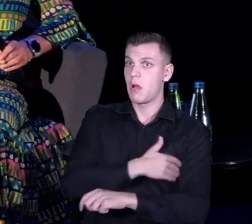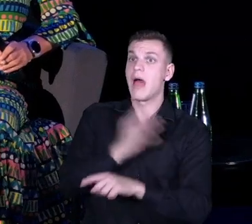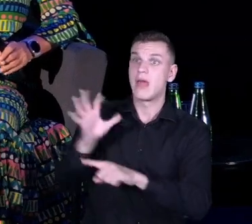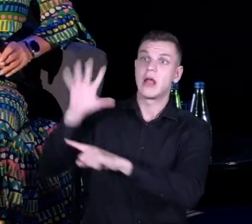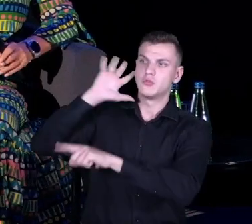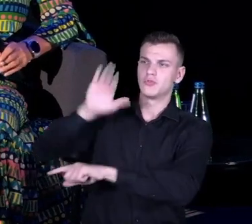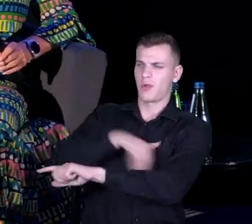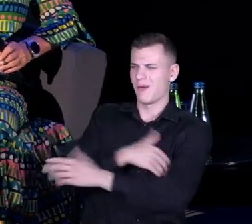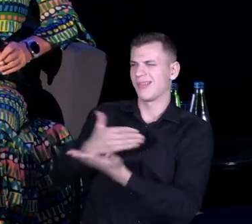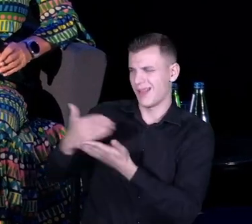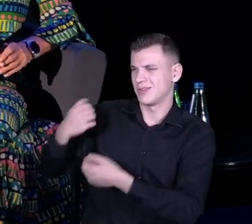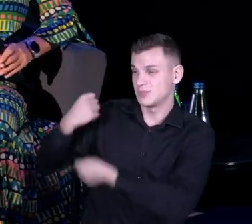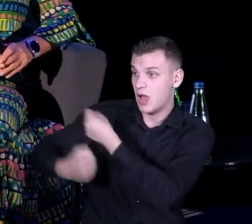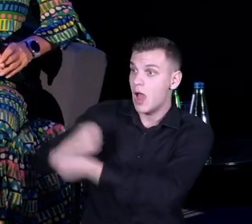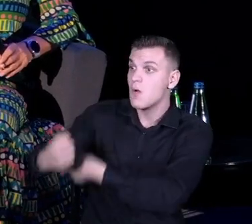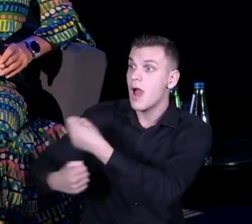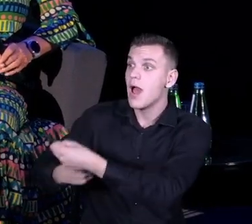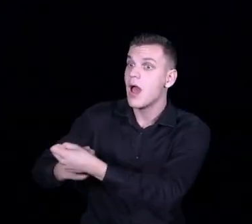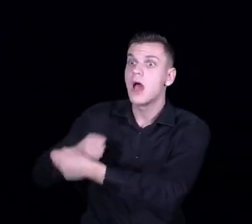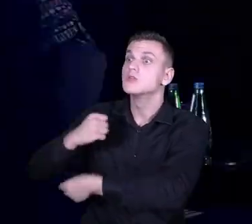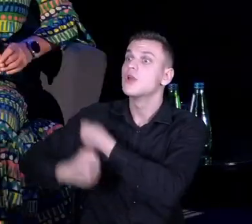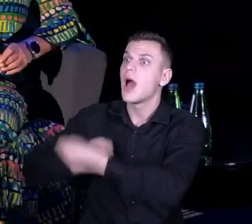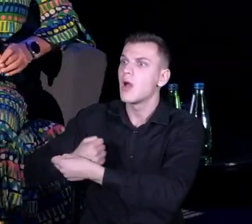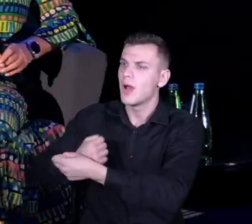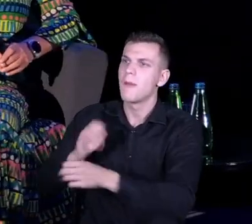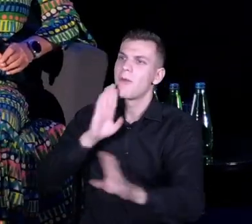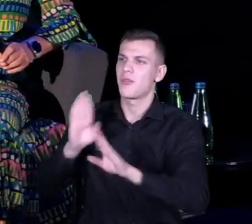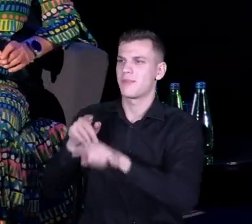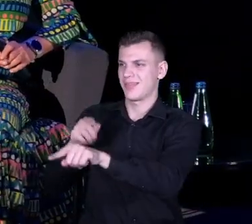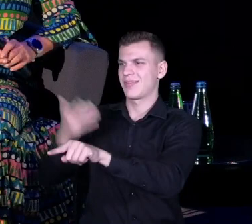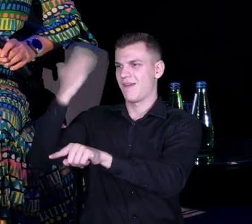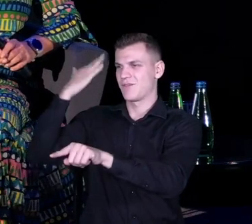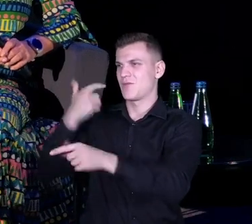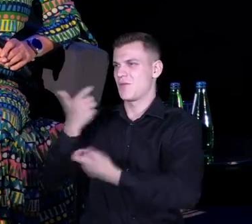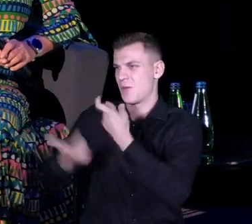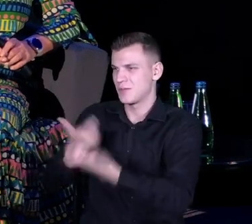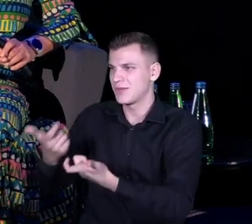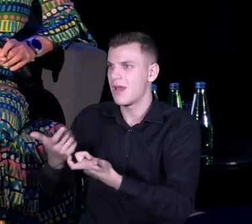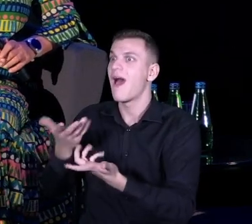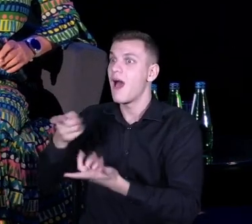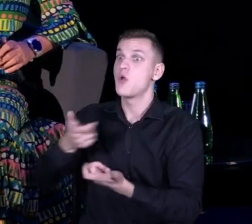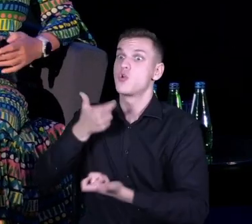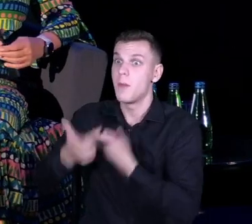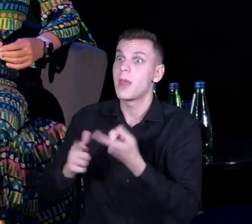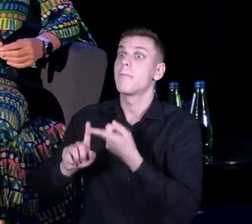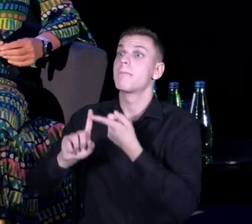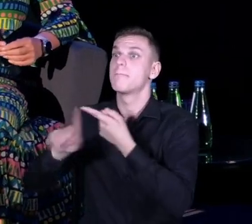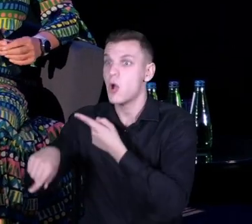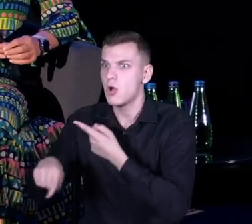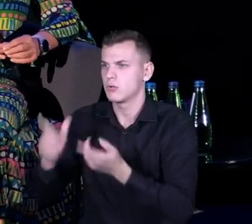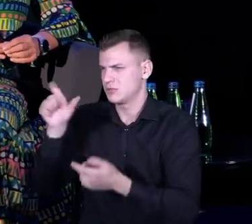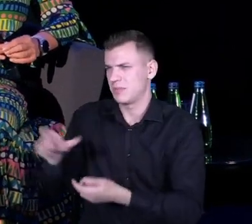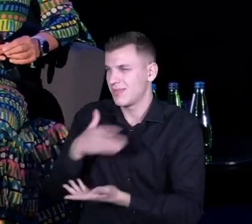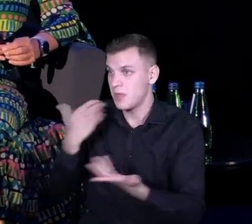funkcjonuje też według tego modelu, który stworzyłaś, więc on jest trwały. Także ten sposób pracy jest trwały, chociaż jest inny dyrektor i też po swojemu